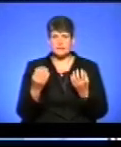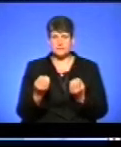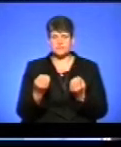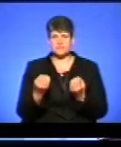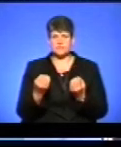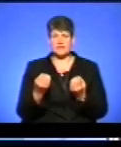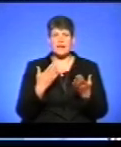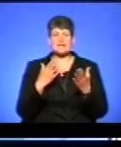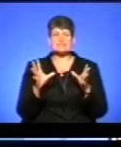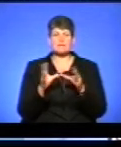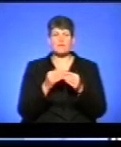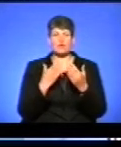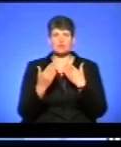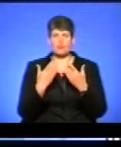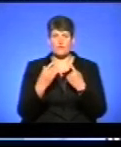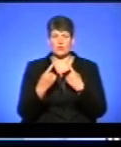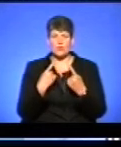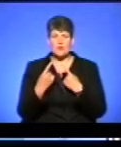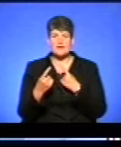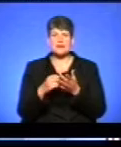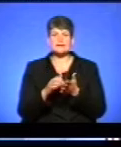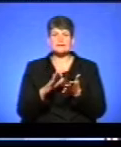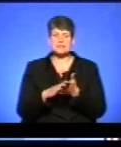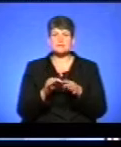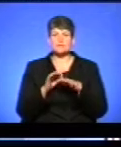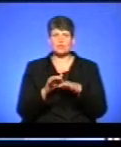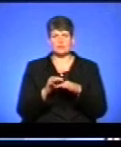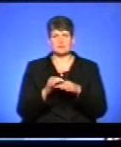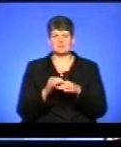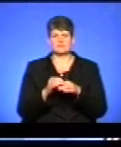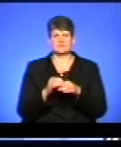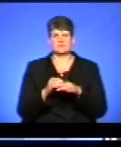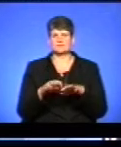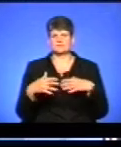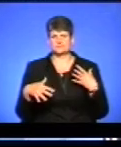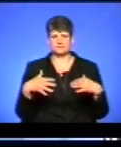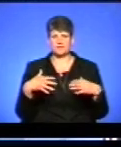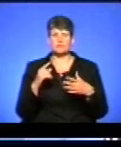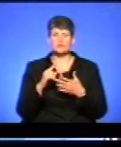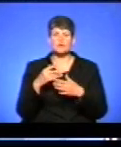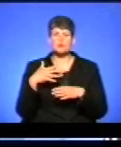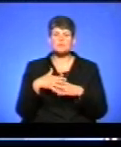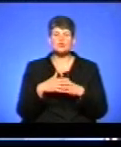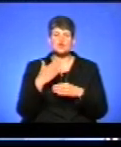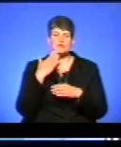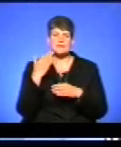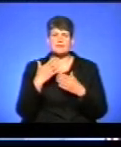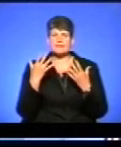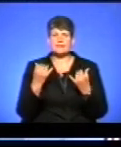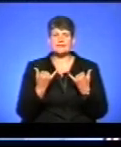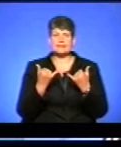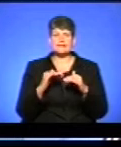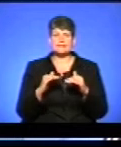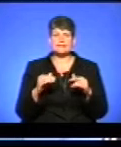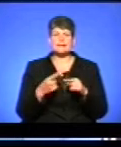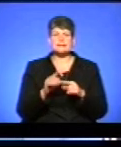співрозмовник говорить, реєстрація проходить досить мляво. І ми повинні розуміти, що останні дні для дітей це буде ще